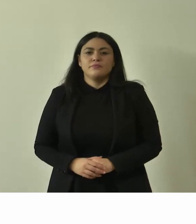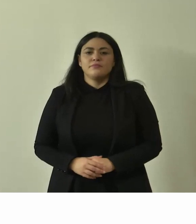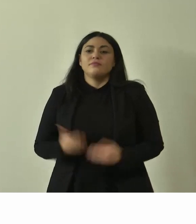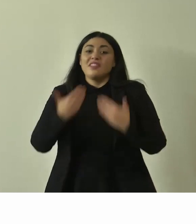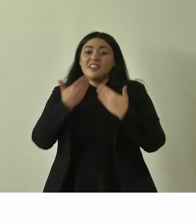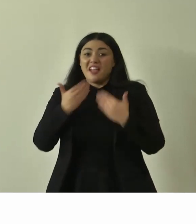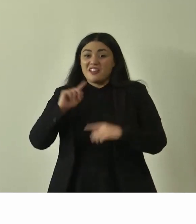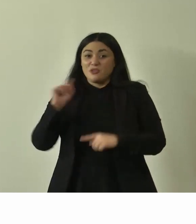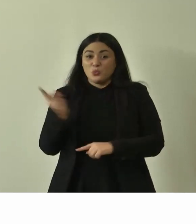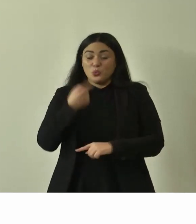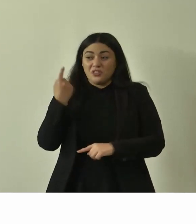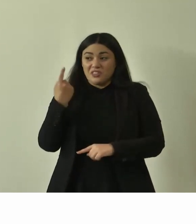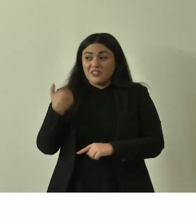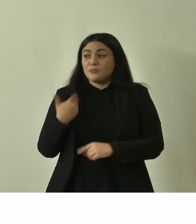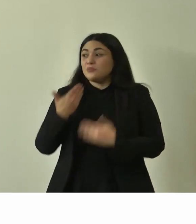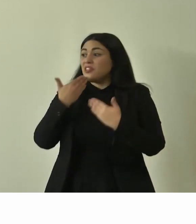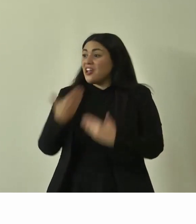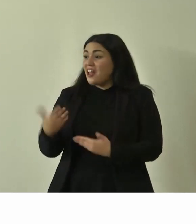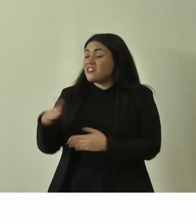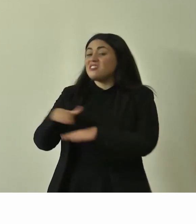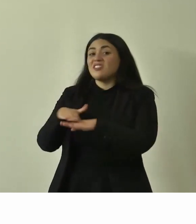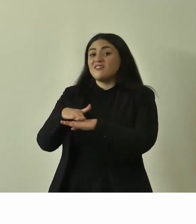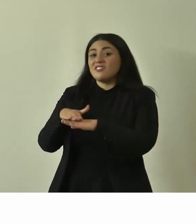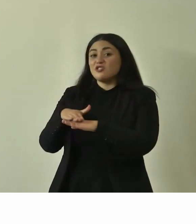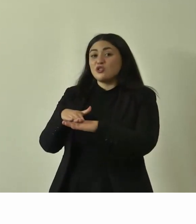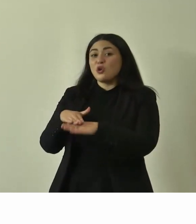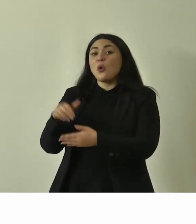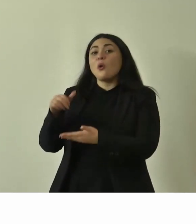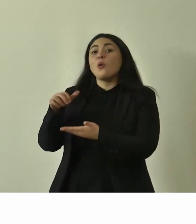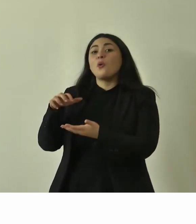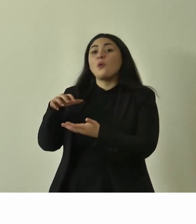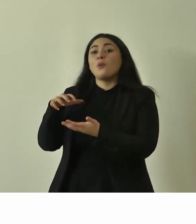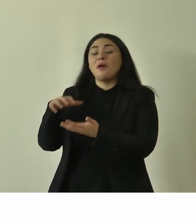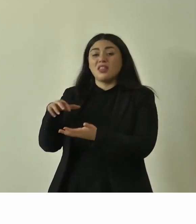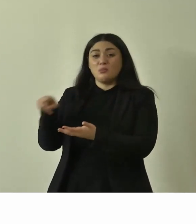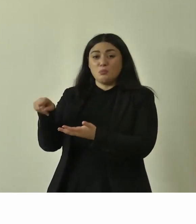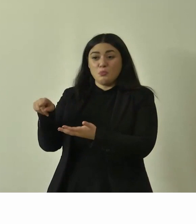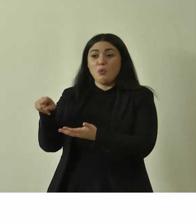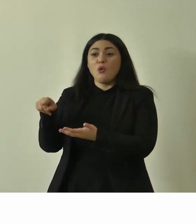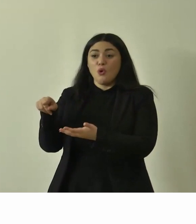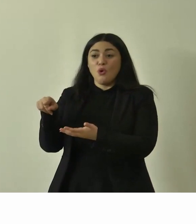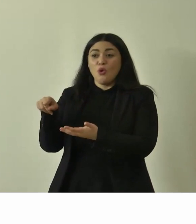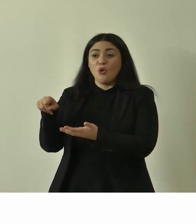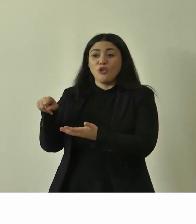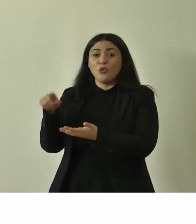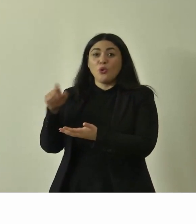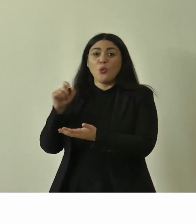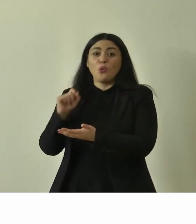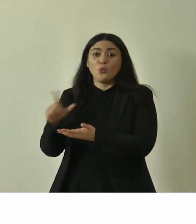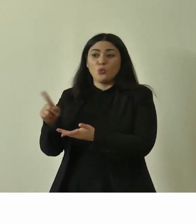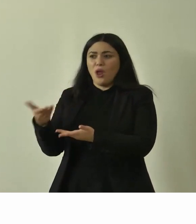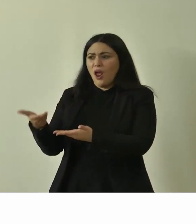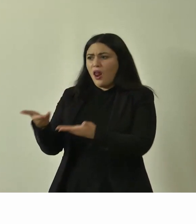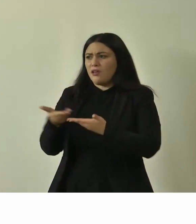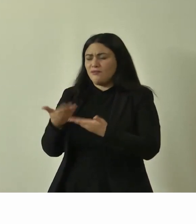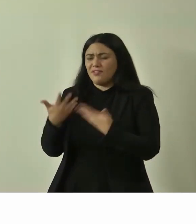grazie a tutti ringrazio il servizio patrimonio culturale che ci ha invitato visto che collaboriamo su tanti temi